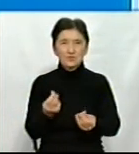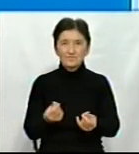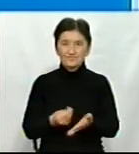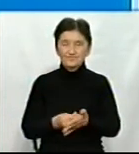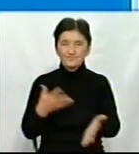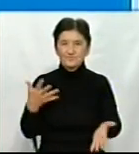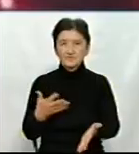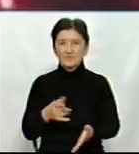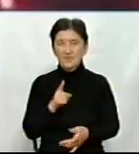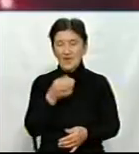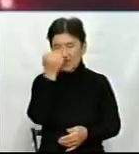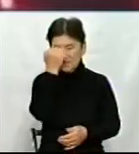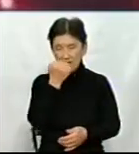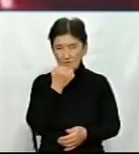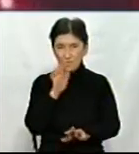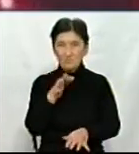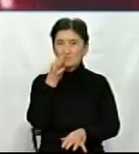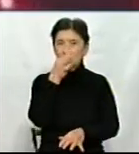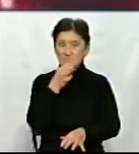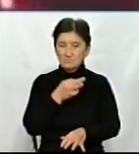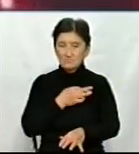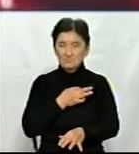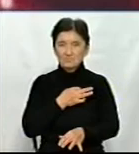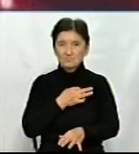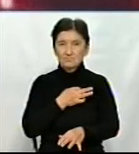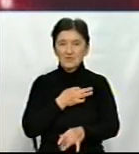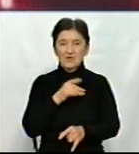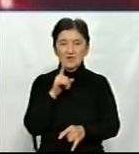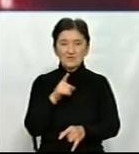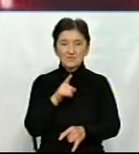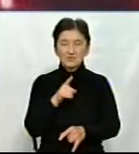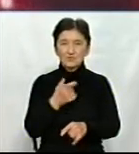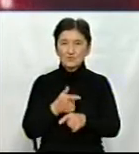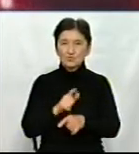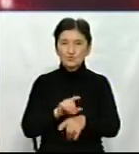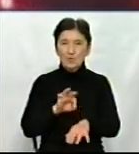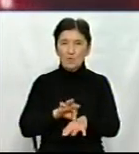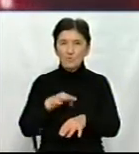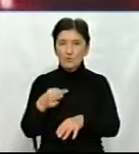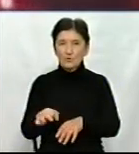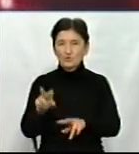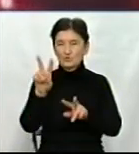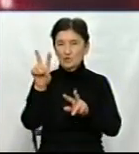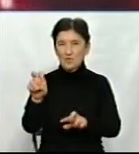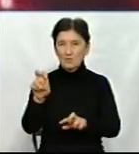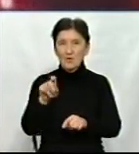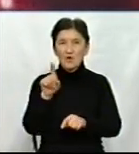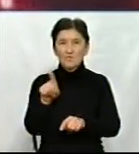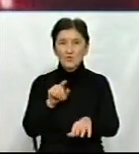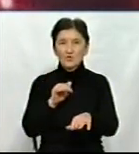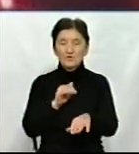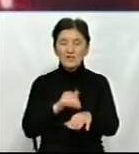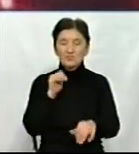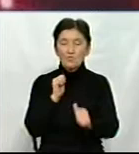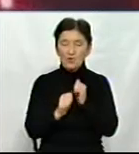Дякую вам. Скажіть, будь ласка, а от дійсно ви зачіпили дуже болючу тему для всіх нас, тому що коронавірус зачіпає кожну